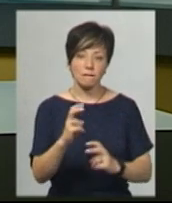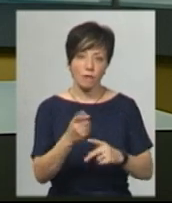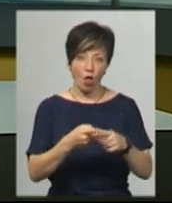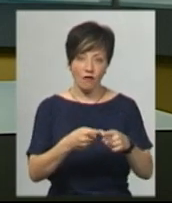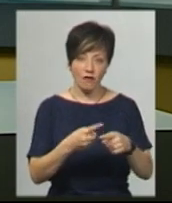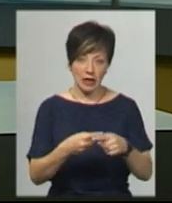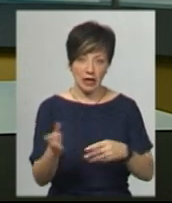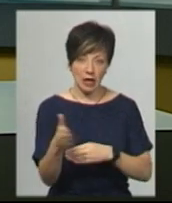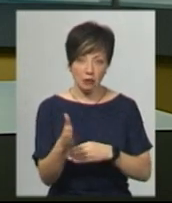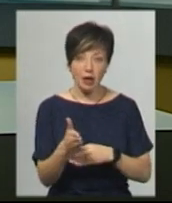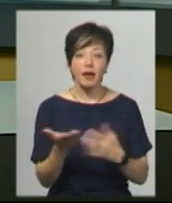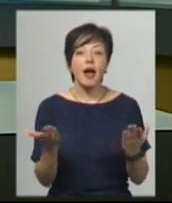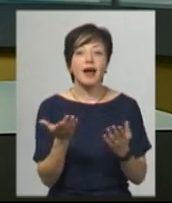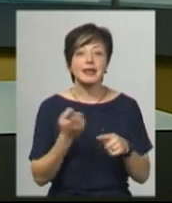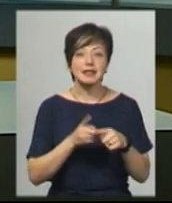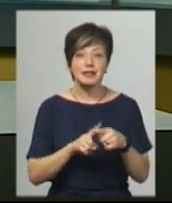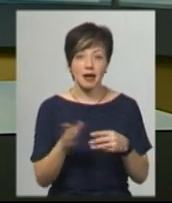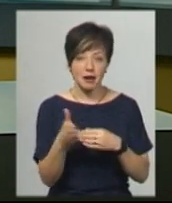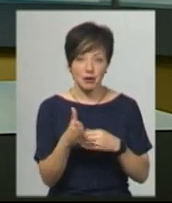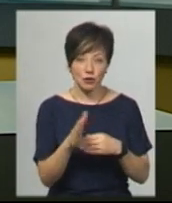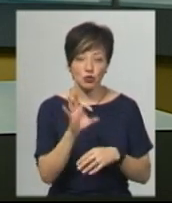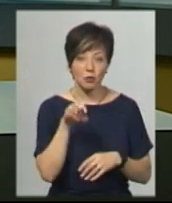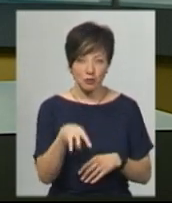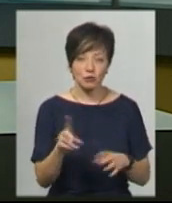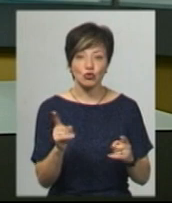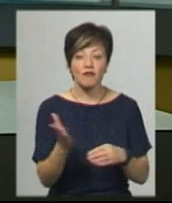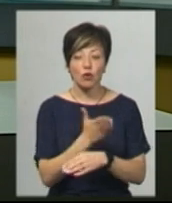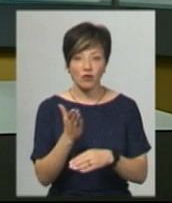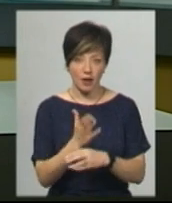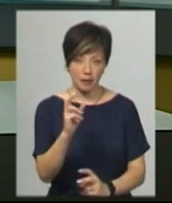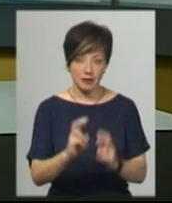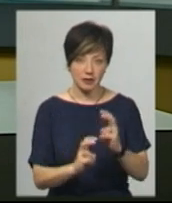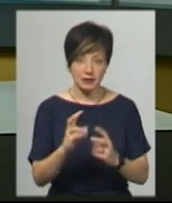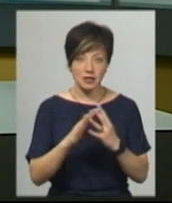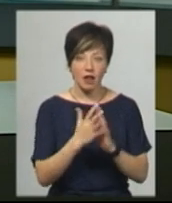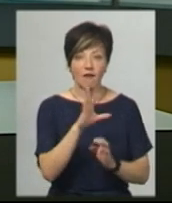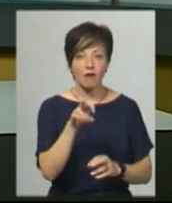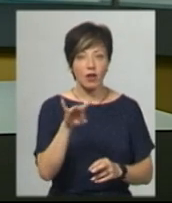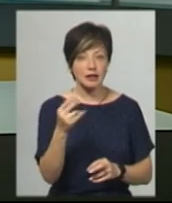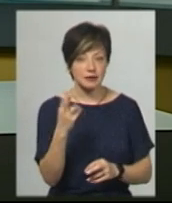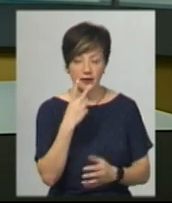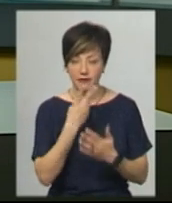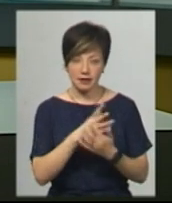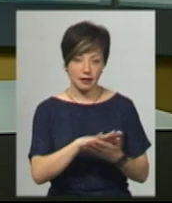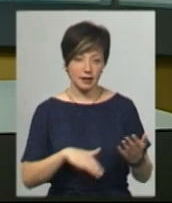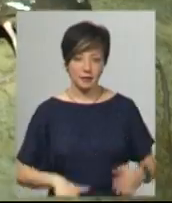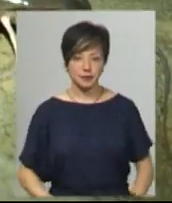Який він африканський мармуровий сум і що з нього виготовляють на підприємстві села Вулиця – дивіться в сюжеті.